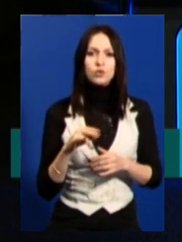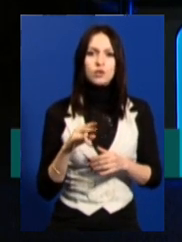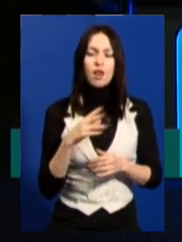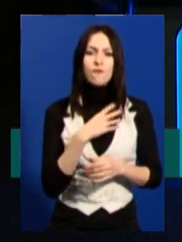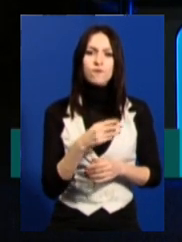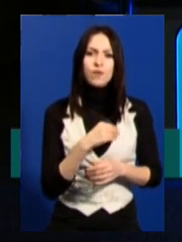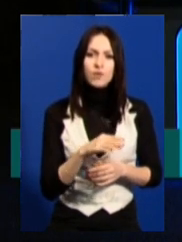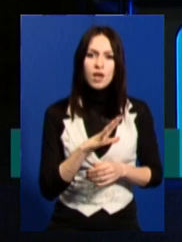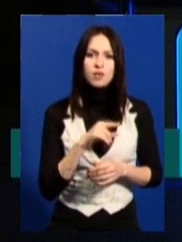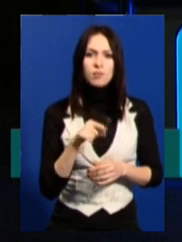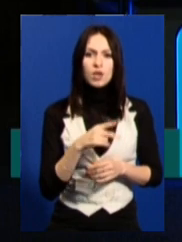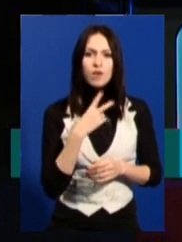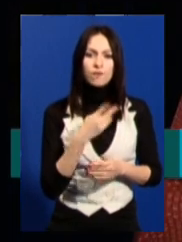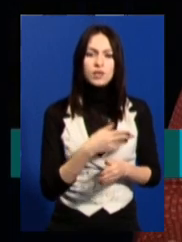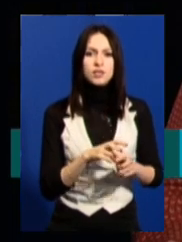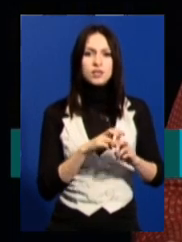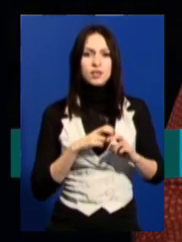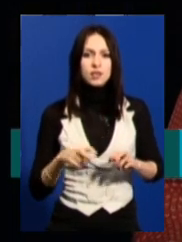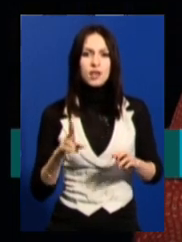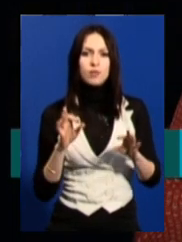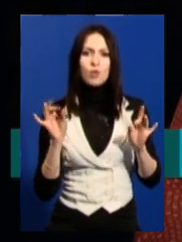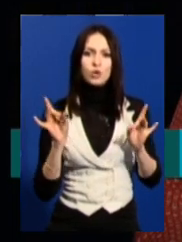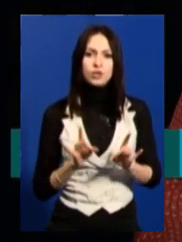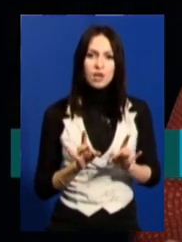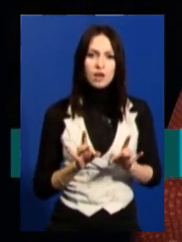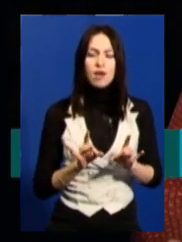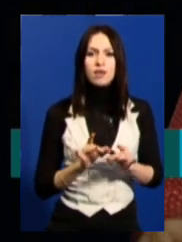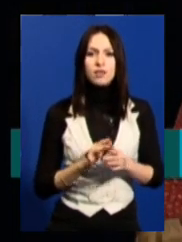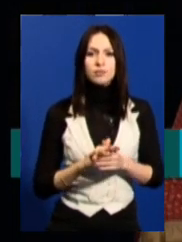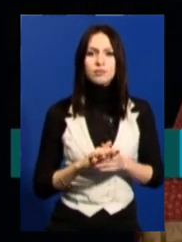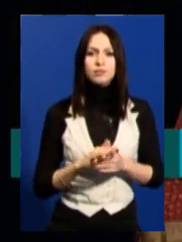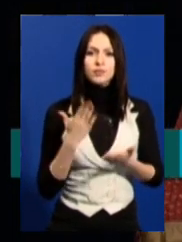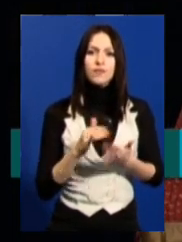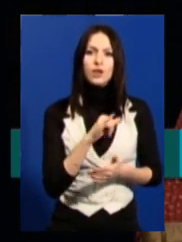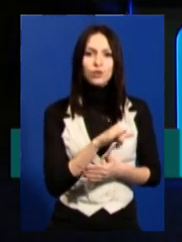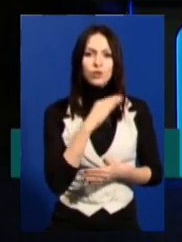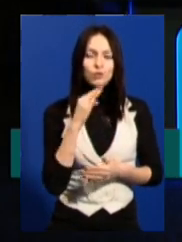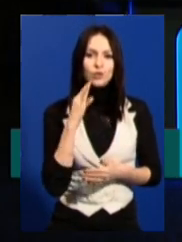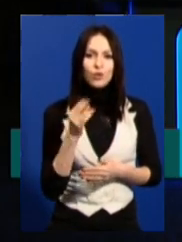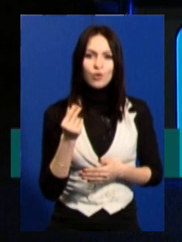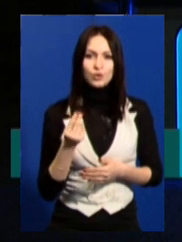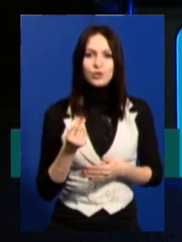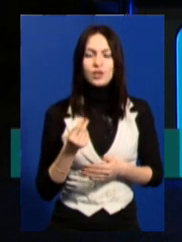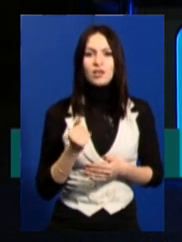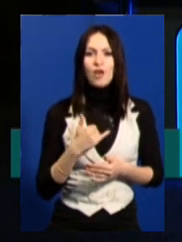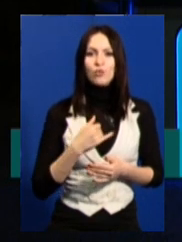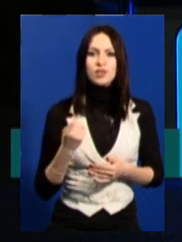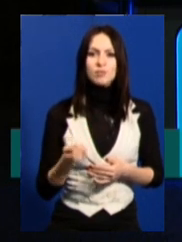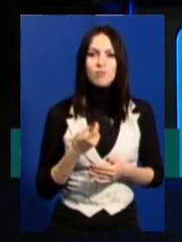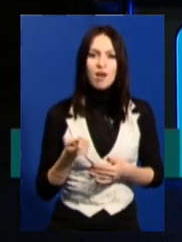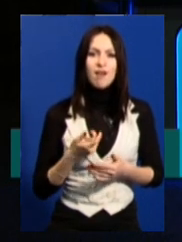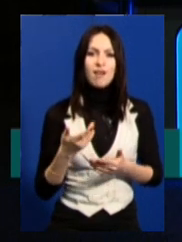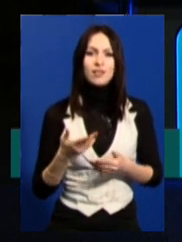'яни, вони бачити, сидять по ресторанах. Мабуть, в них багато грошей. В нас мало грошей.